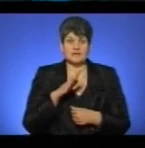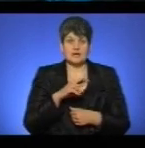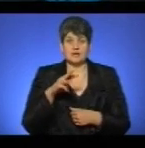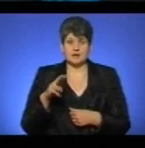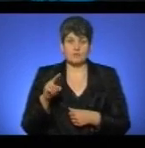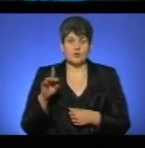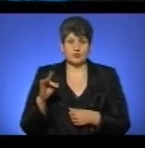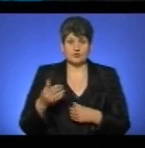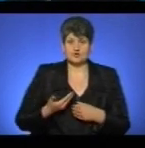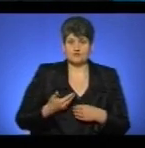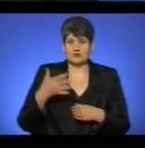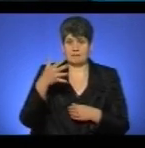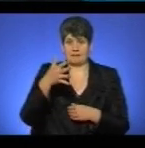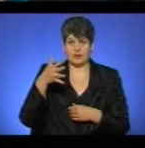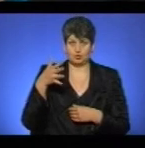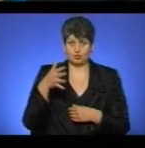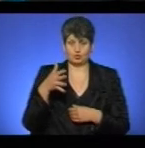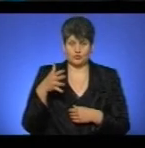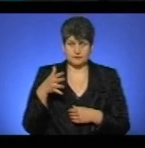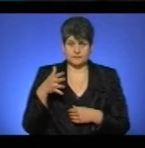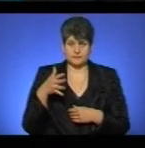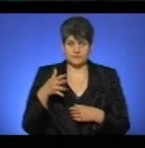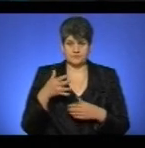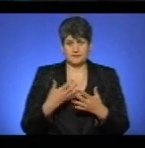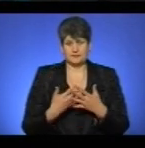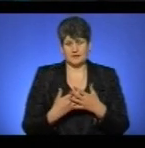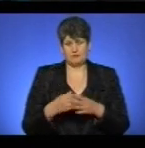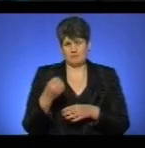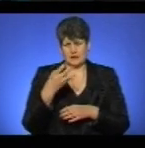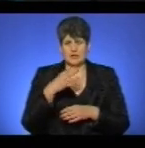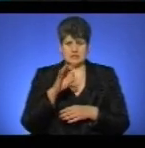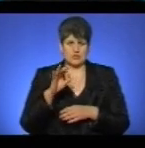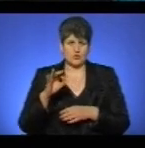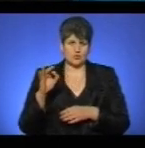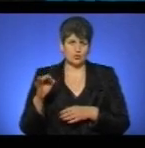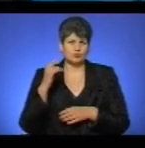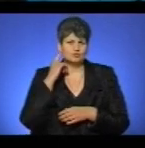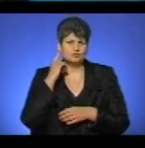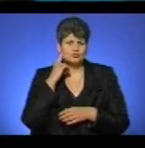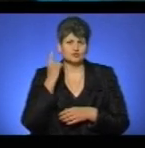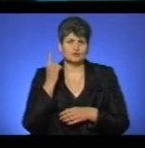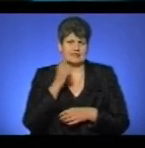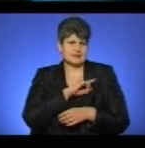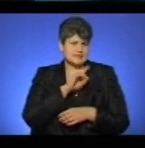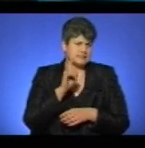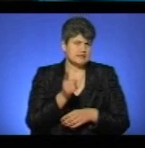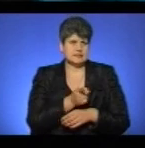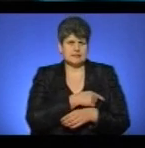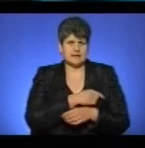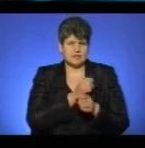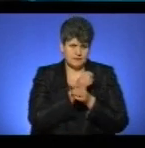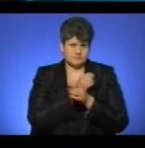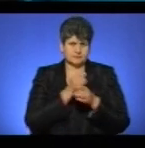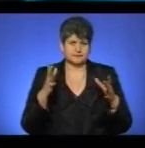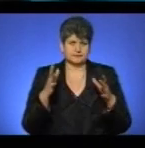Порохонько живуть на п'ятому поверсі. Мабуть, десь біля 15.00, почула дуже такий сильний хлопок,